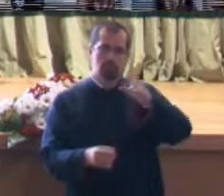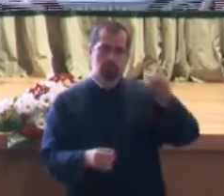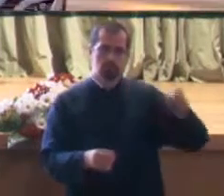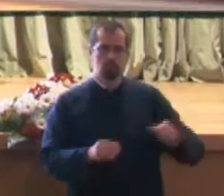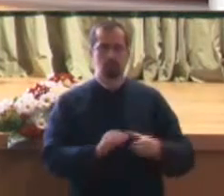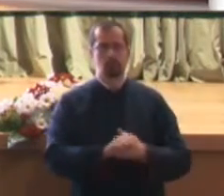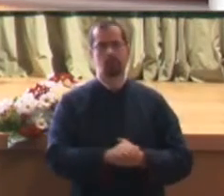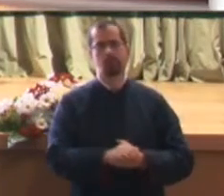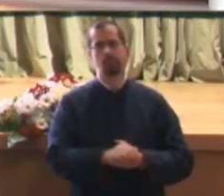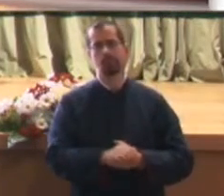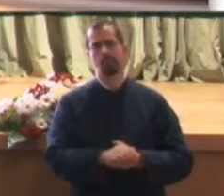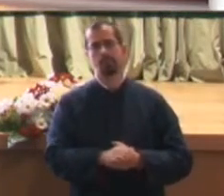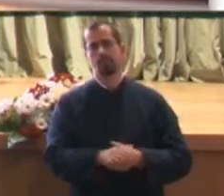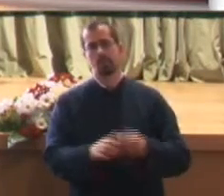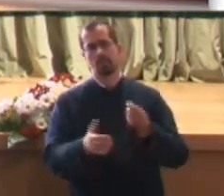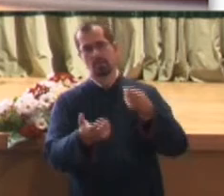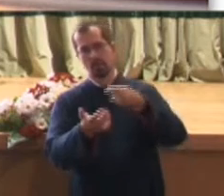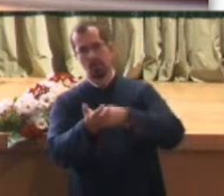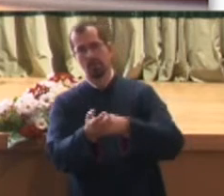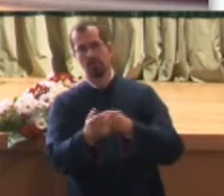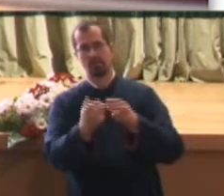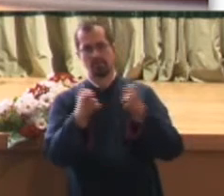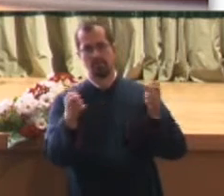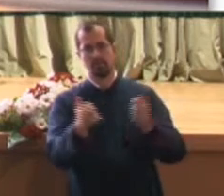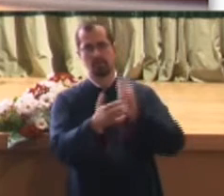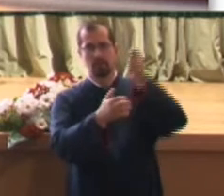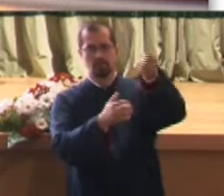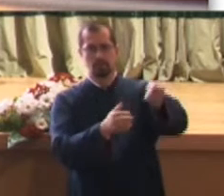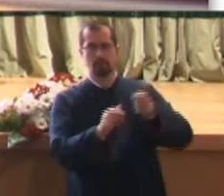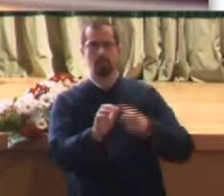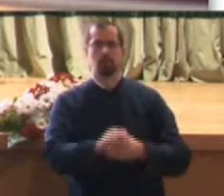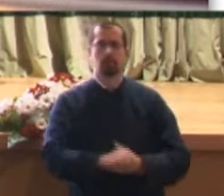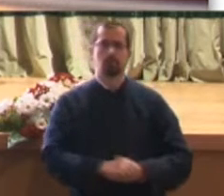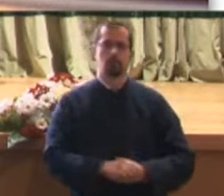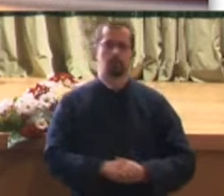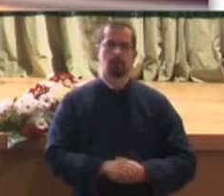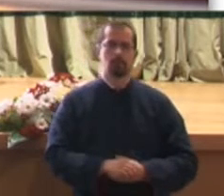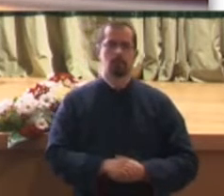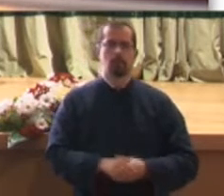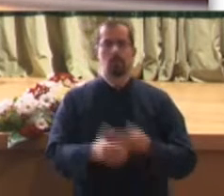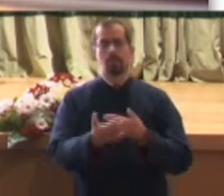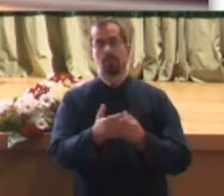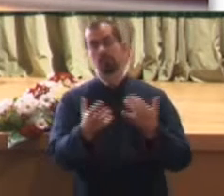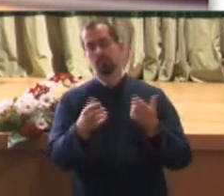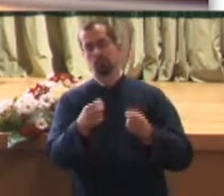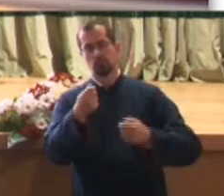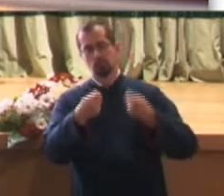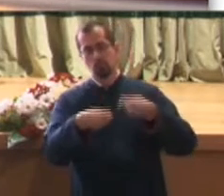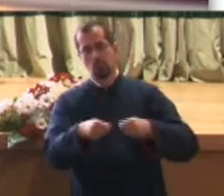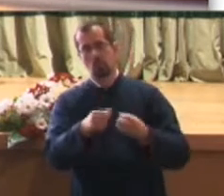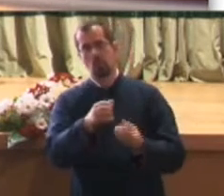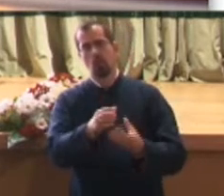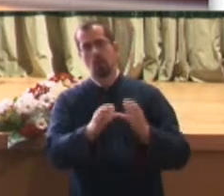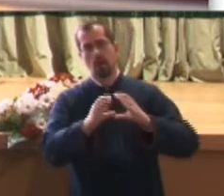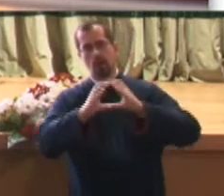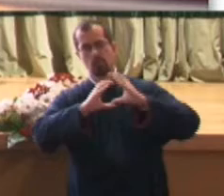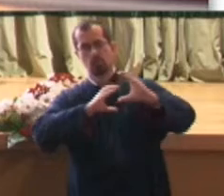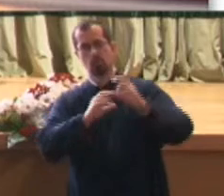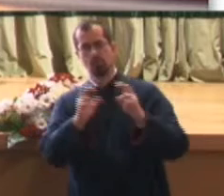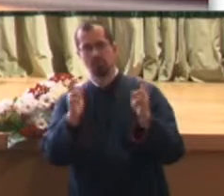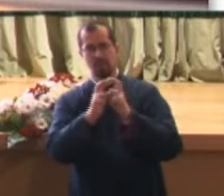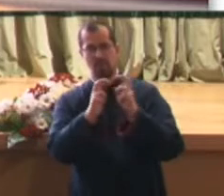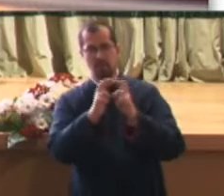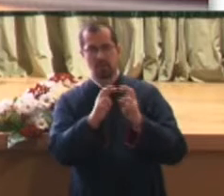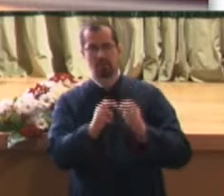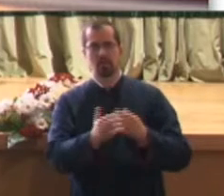nereambursabile aici, avem contractul în derulare cu cele 40 de autobuze electrice, am văzut o fel de reacții pe